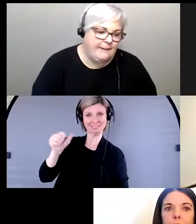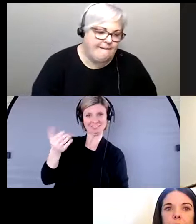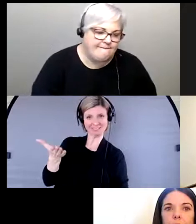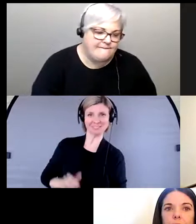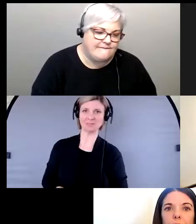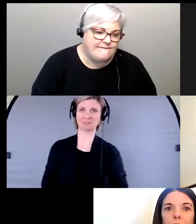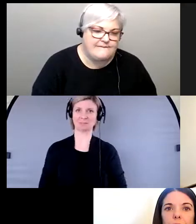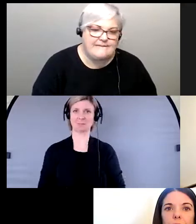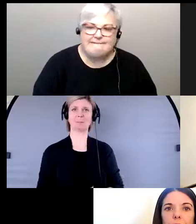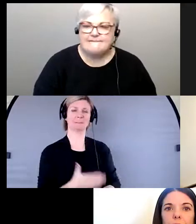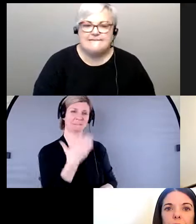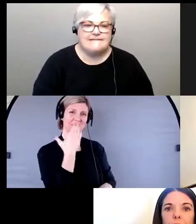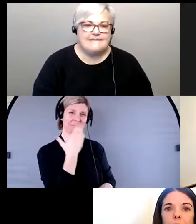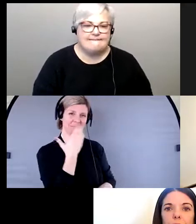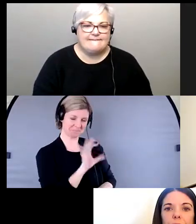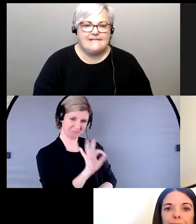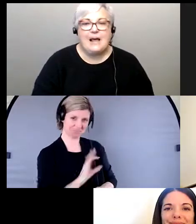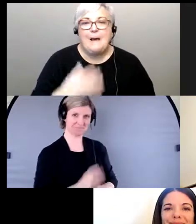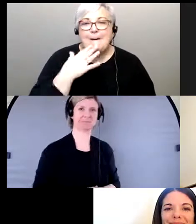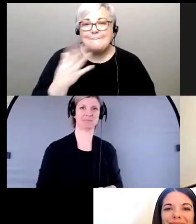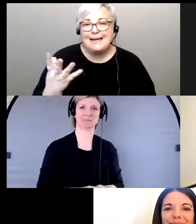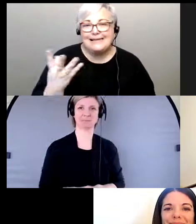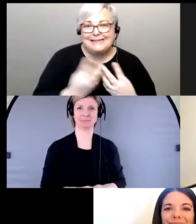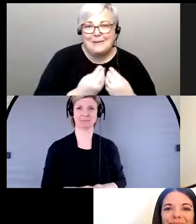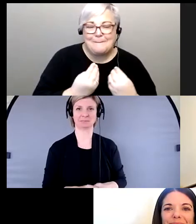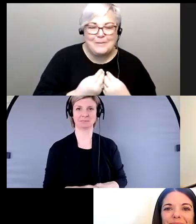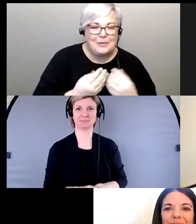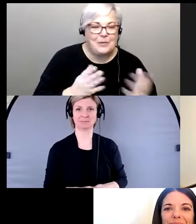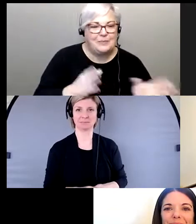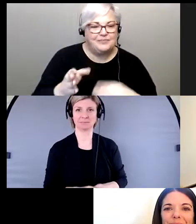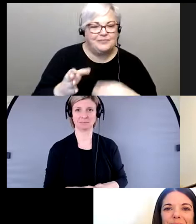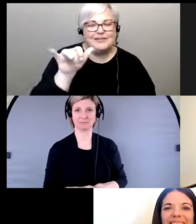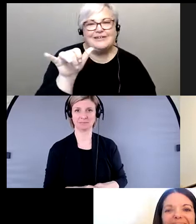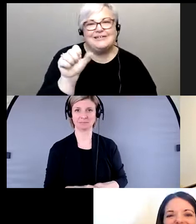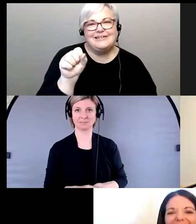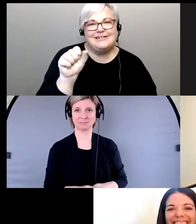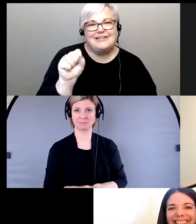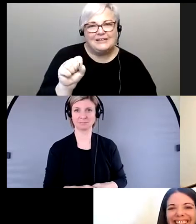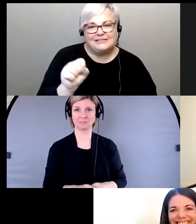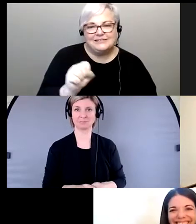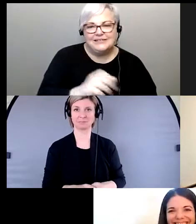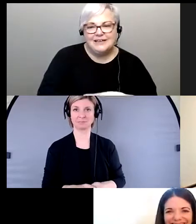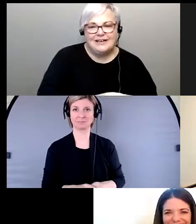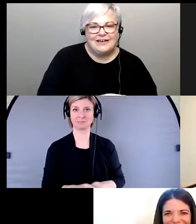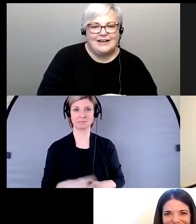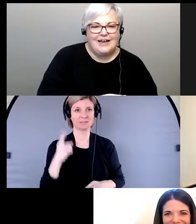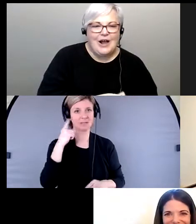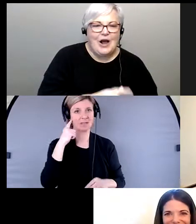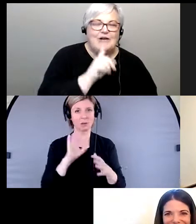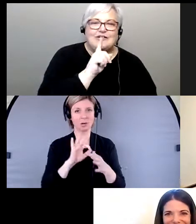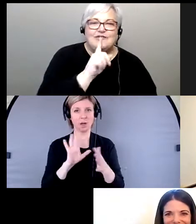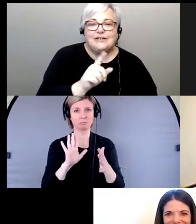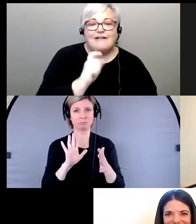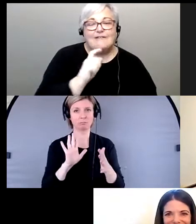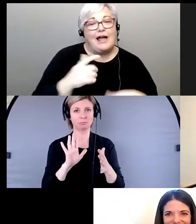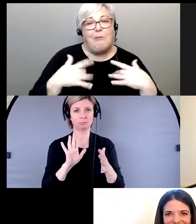Donc oui, merci, merci beaucoup et je veux aussi m'assurer que je veux m'assurer de dire que c'est pas moi qui